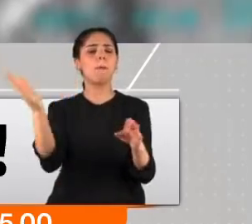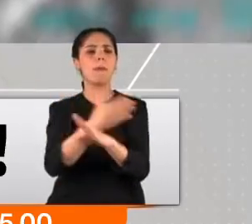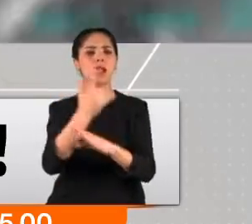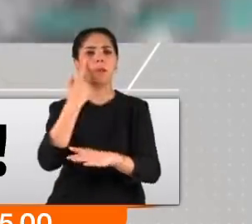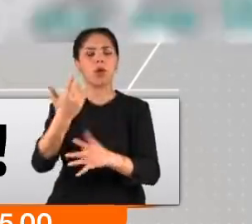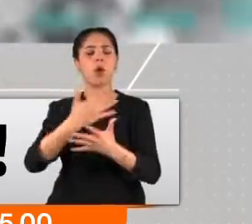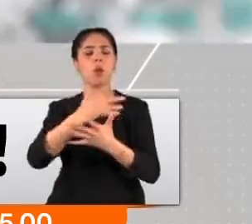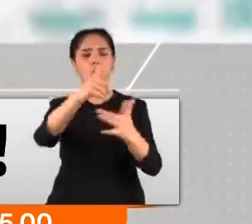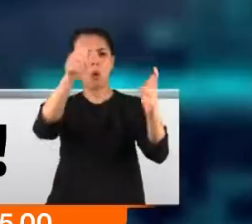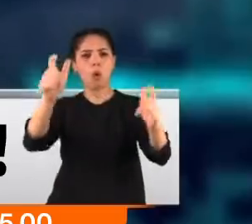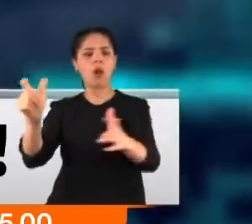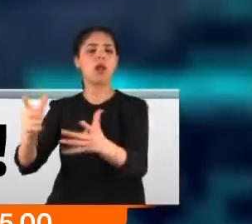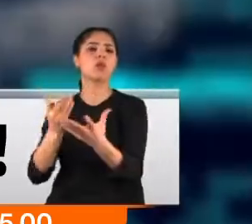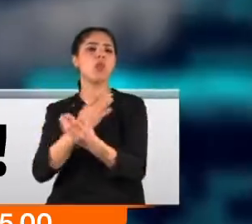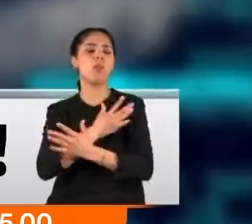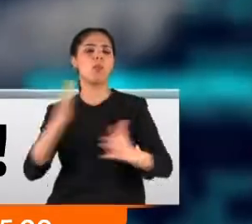yoğun bombardımana tutuluyor.